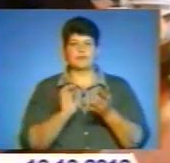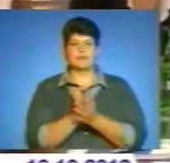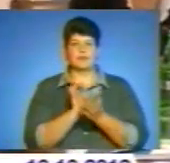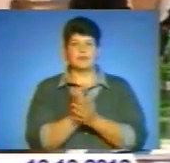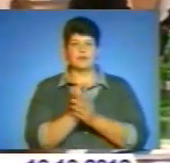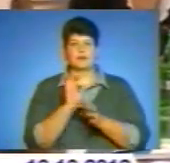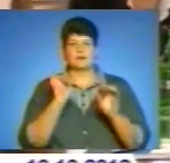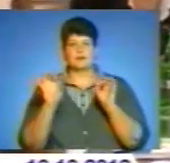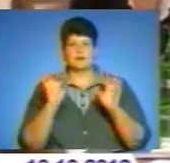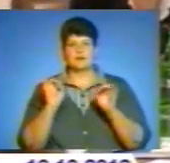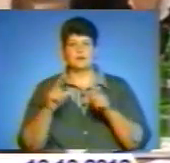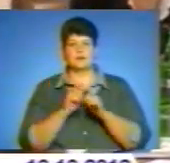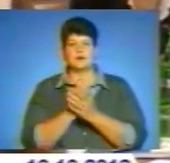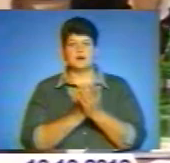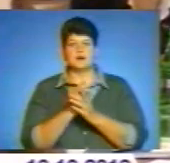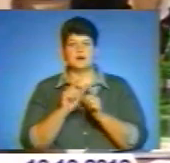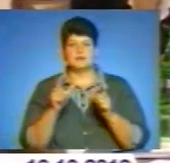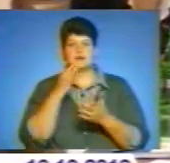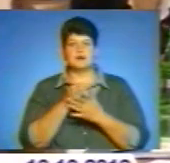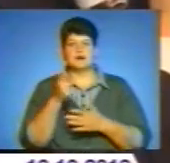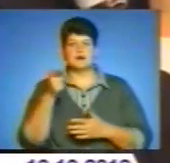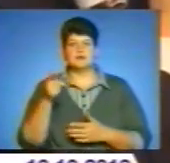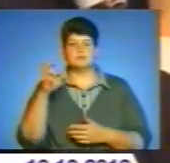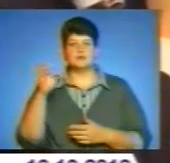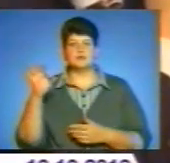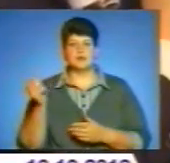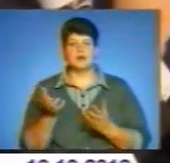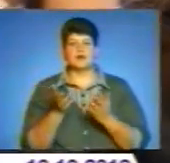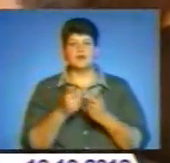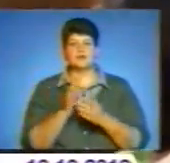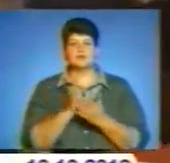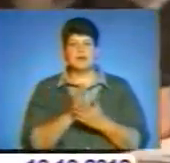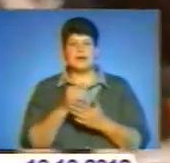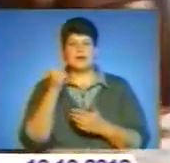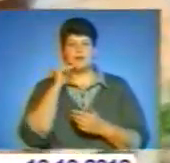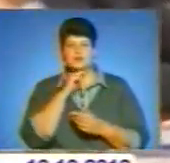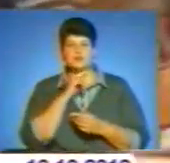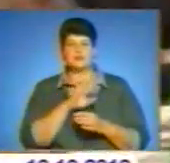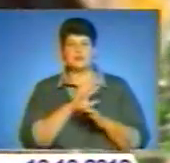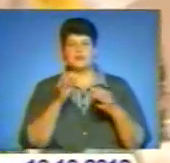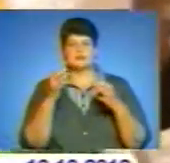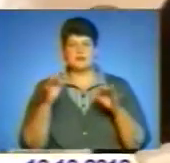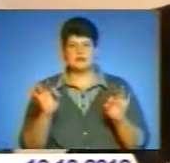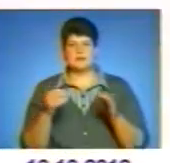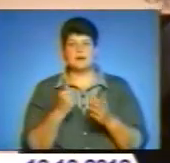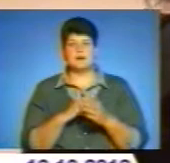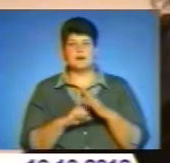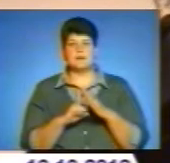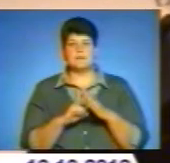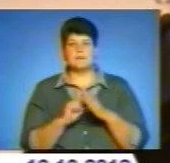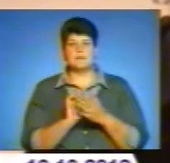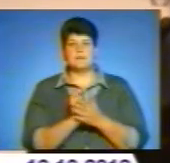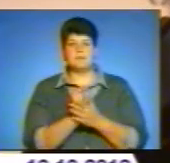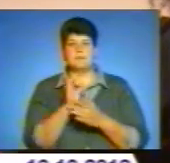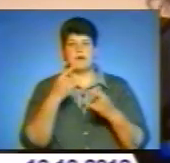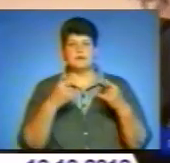і радіостанції, видавництва, інтернет, ЗМІ, рекламні агентства, зазначила Ганна Безлюдна. Адже рахуватись буде лише з економічно незалежними